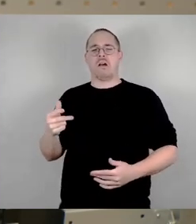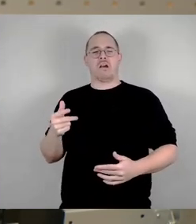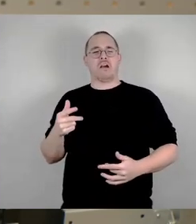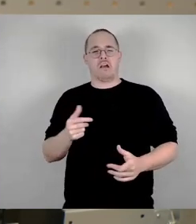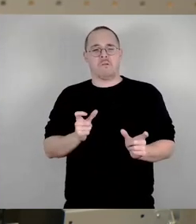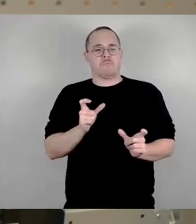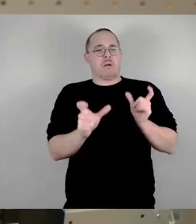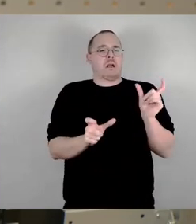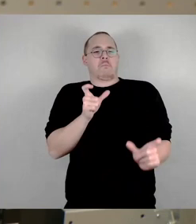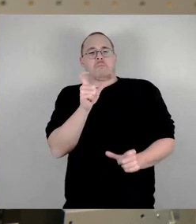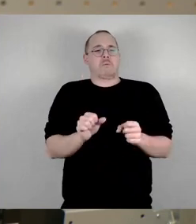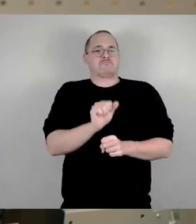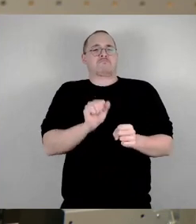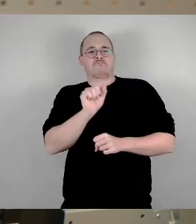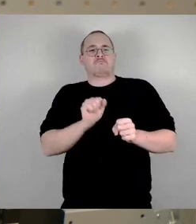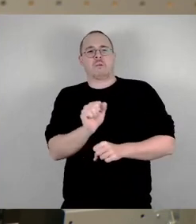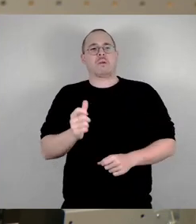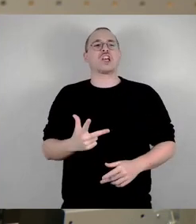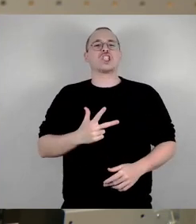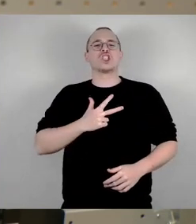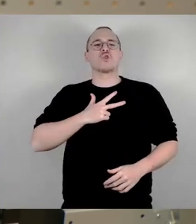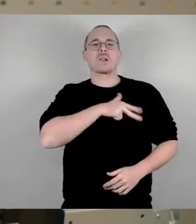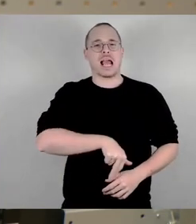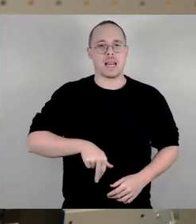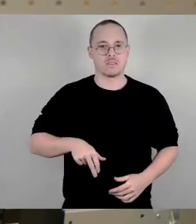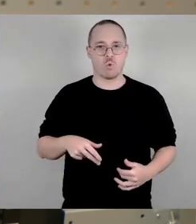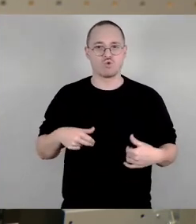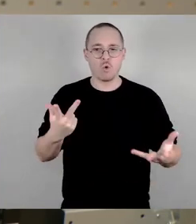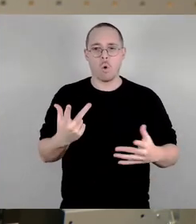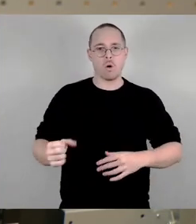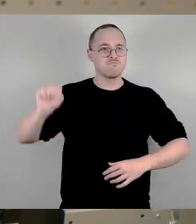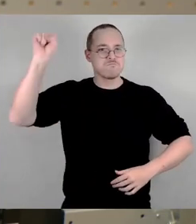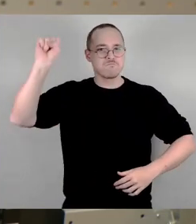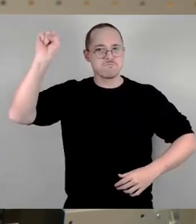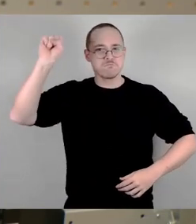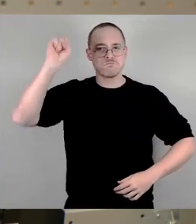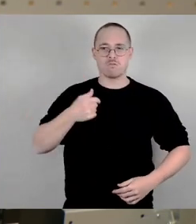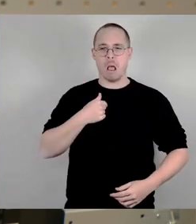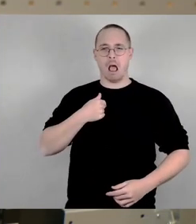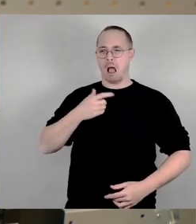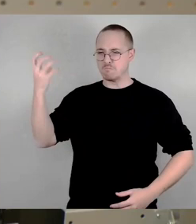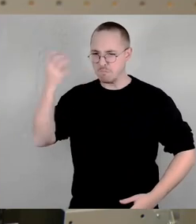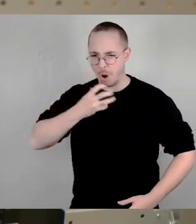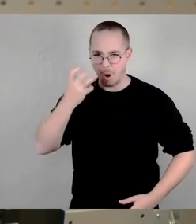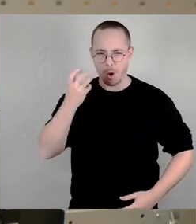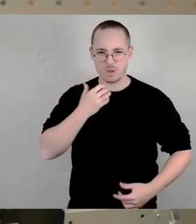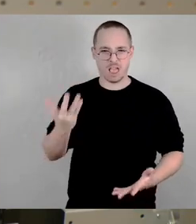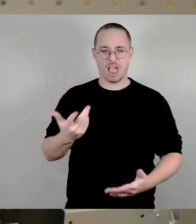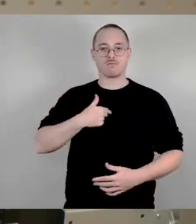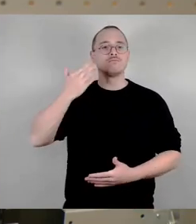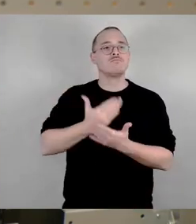sozialistisches Teufelszeug erklärt und schon gar nicht mal beginnt zu denken, das ist wirklich eines der größten Hemmnisse in der